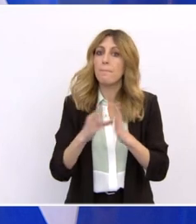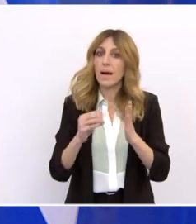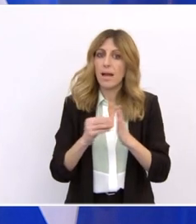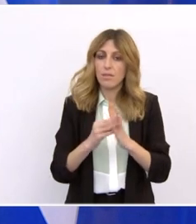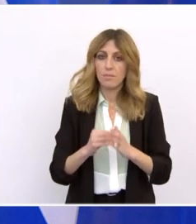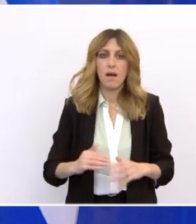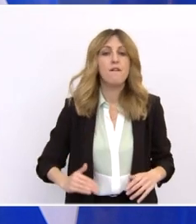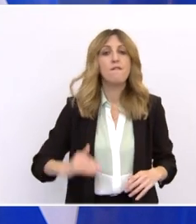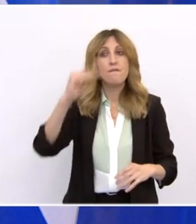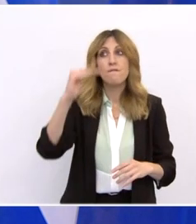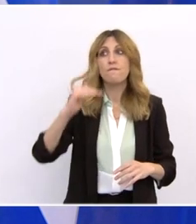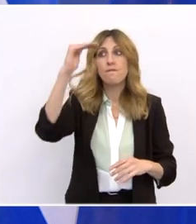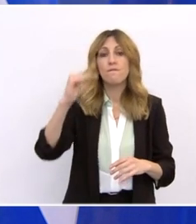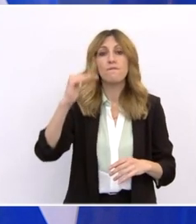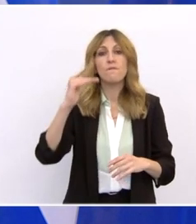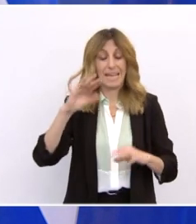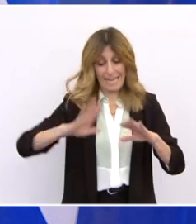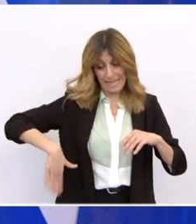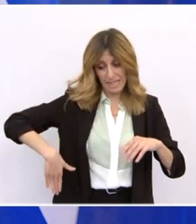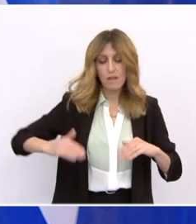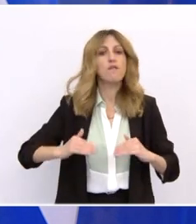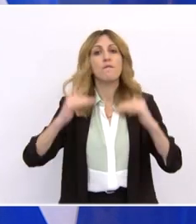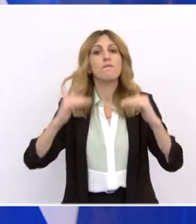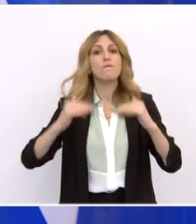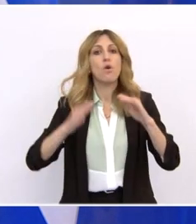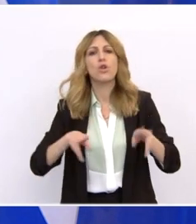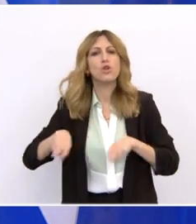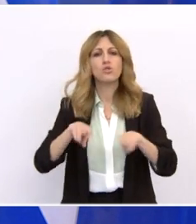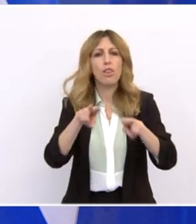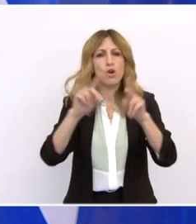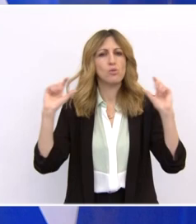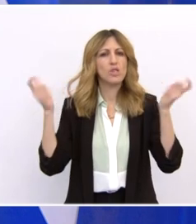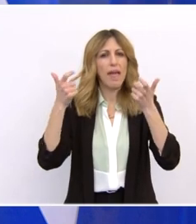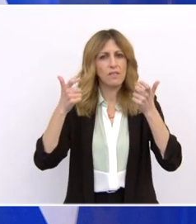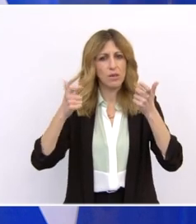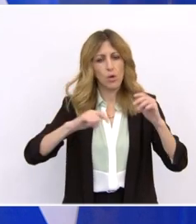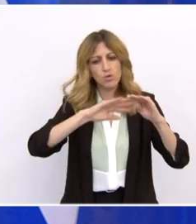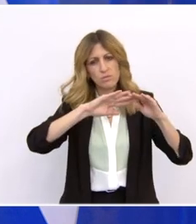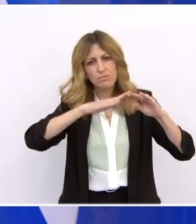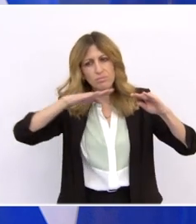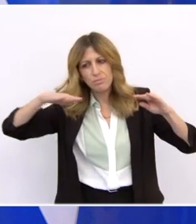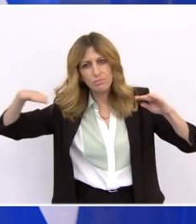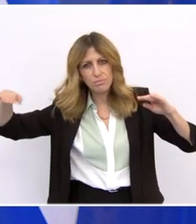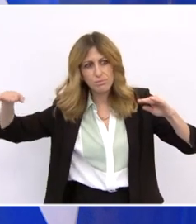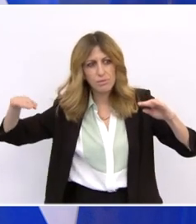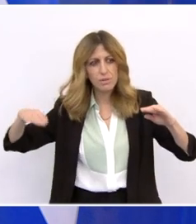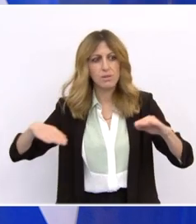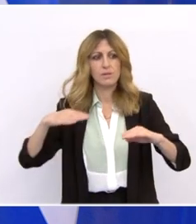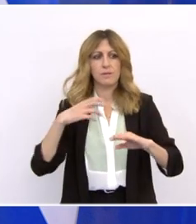Βόρειος Οδικός Άξονας της Κρήτης που θα χρηματοδοτηθεί εν μέρει από το Εθνικό Ταμείο Ανάκαμψης, ο Άξονας